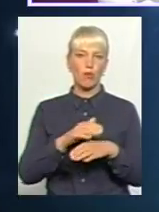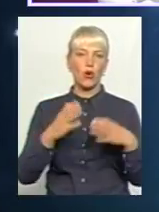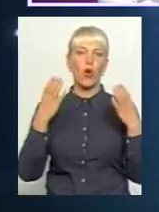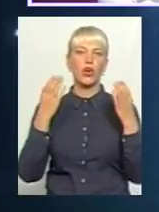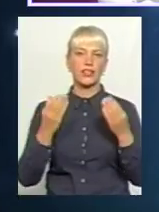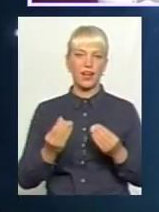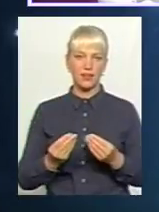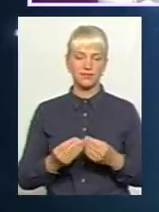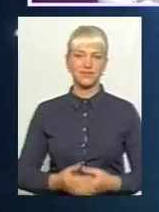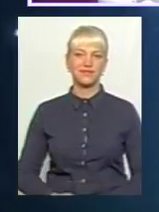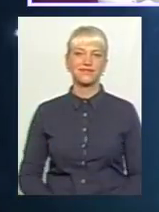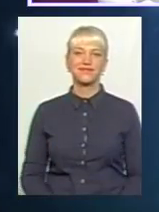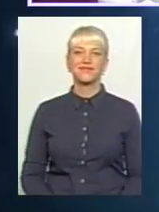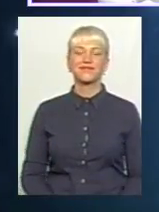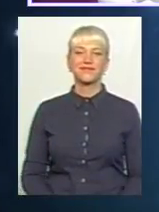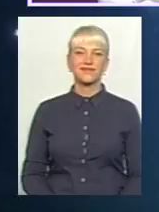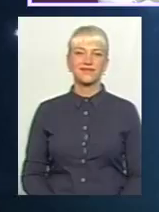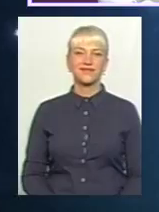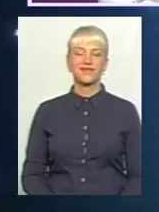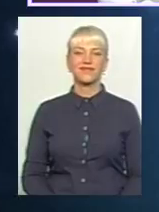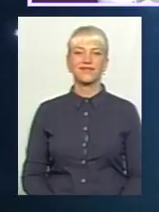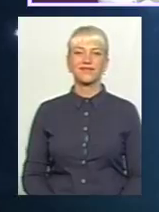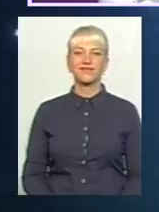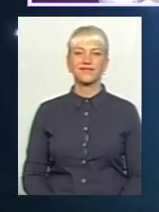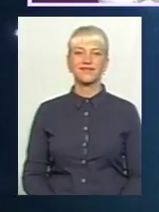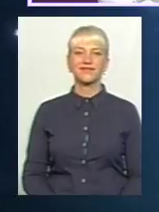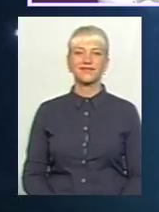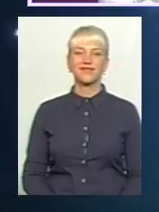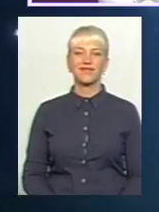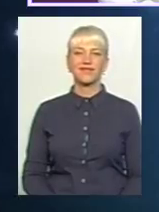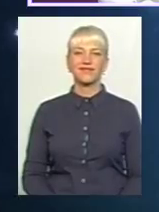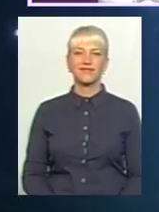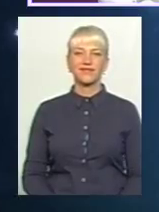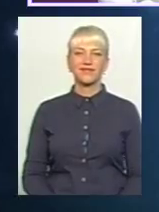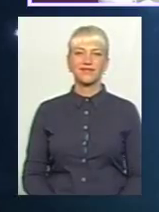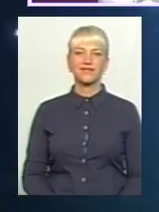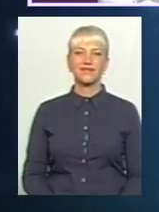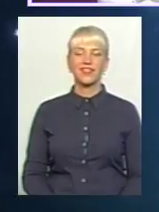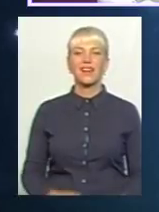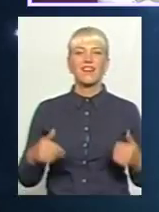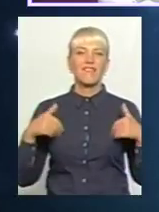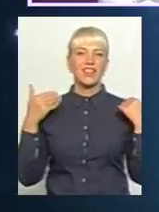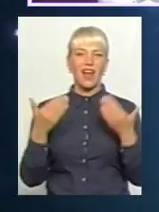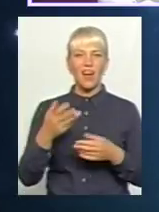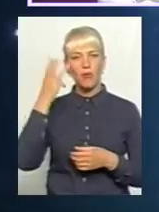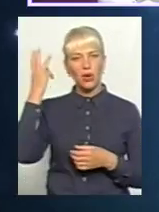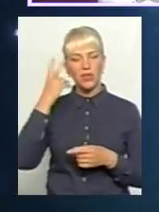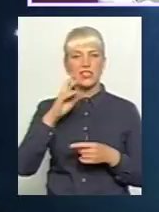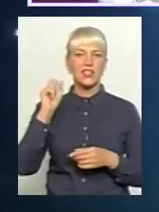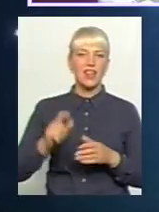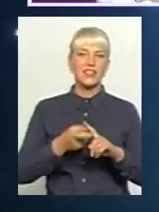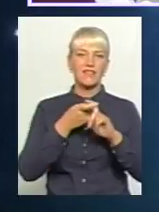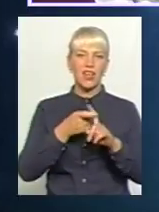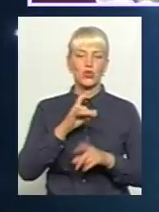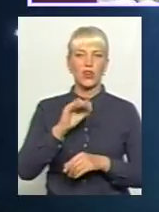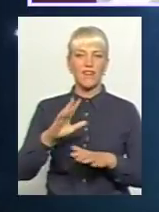Оля представить гостей, які зібрались у них в студію. Доброго слова, Олах, Олех, Олех. Вітаю, Хмельницький на зв'язку Рівне.